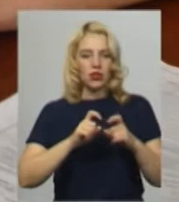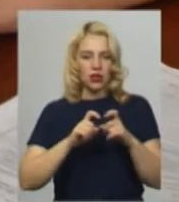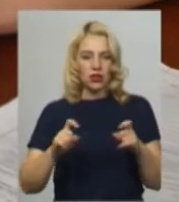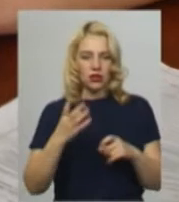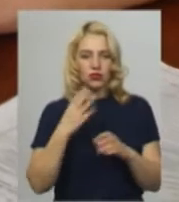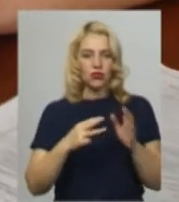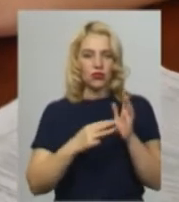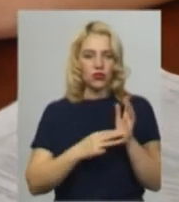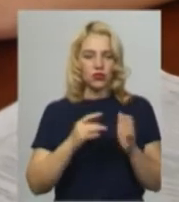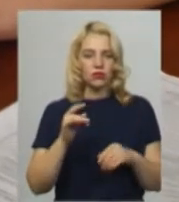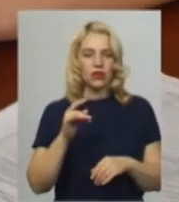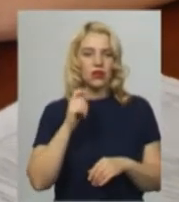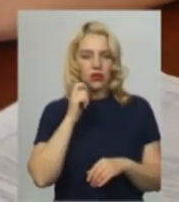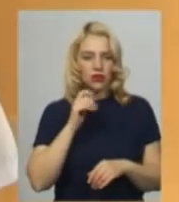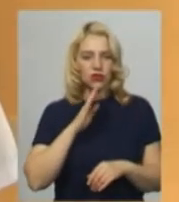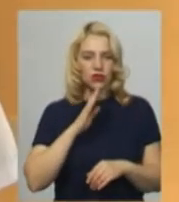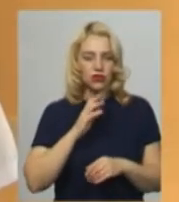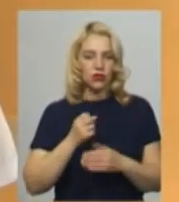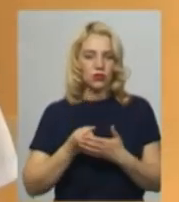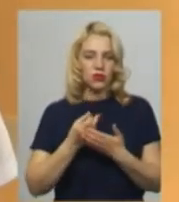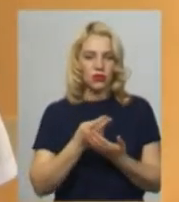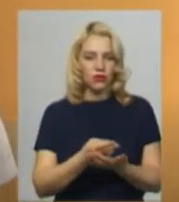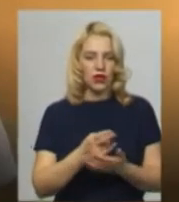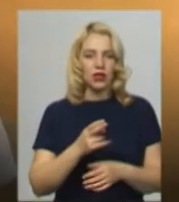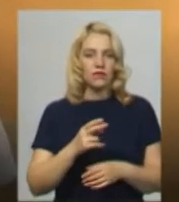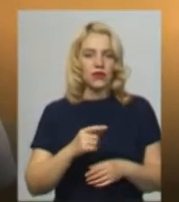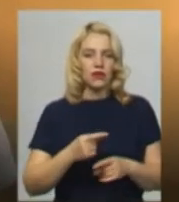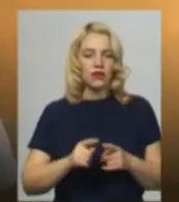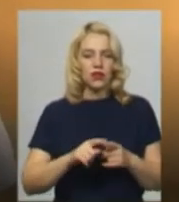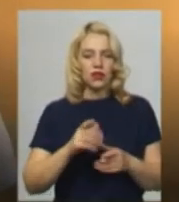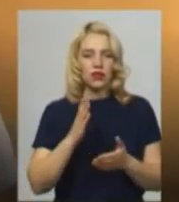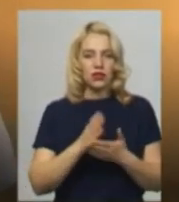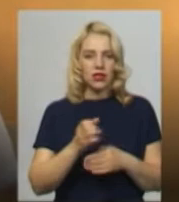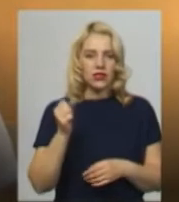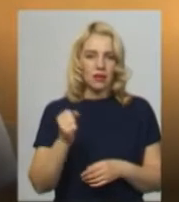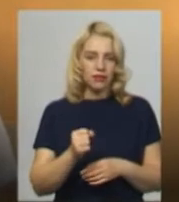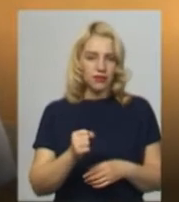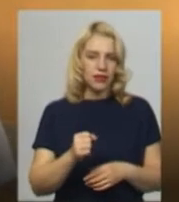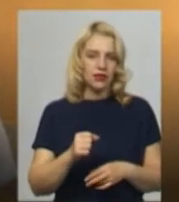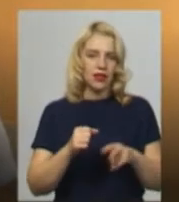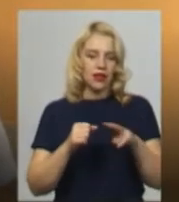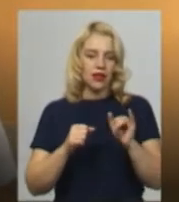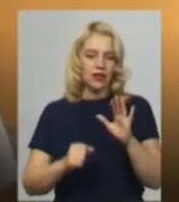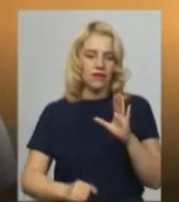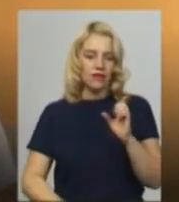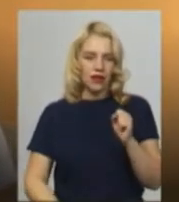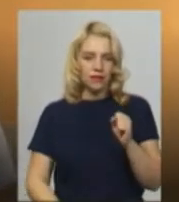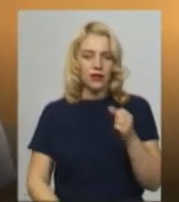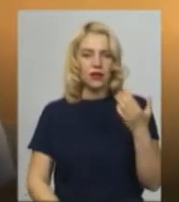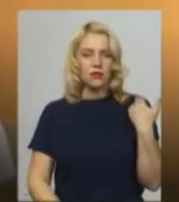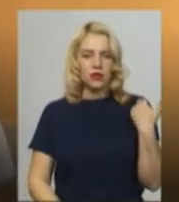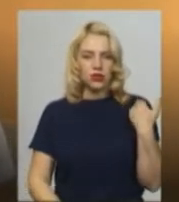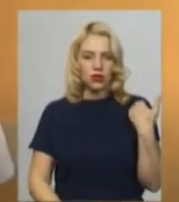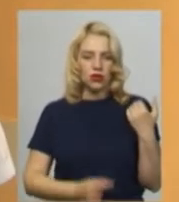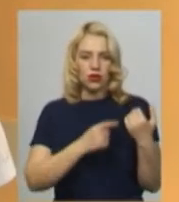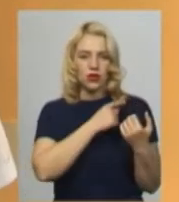пасажирку «Шкоди» госпіталізували до лікарні. У неї забій лівого плеча та перелом лівої ключиці з незначнім